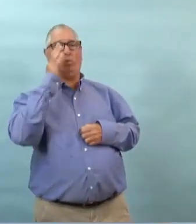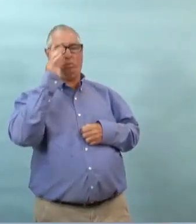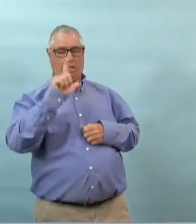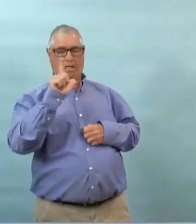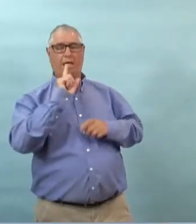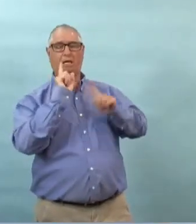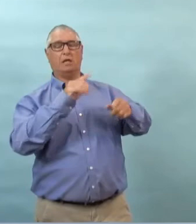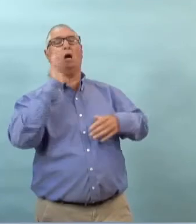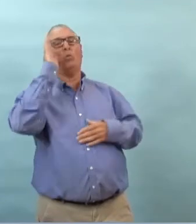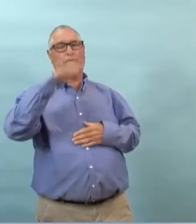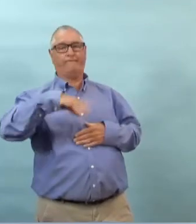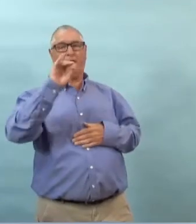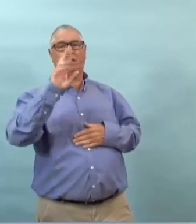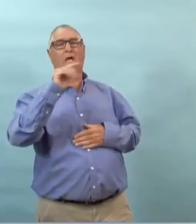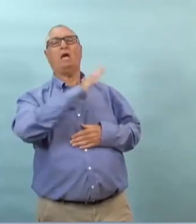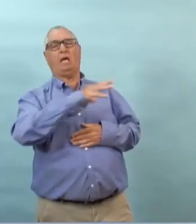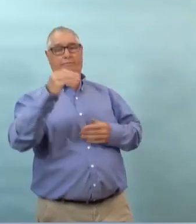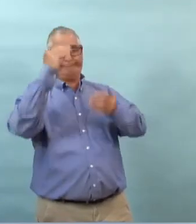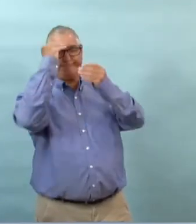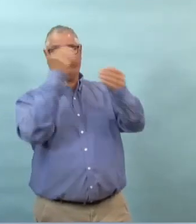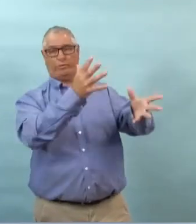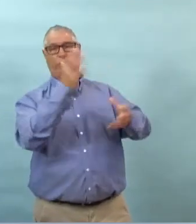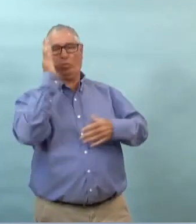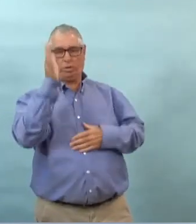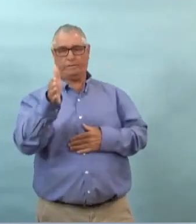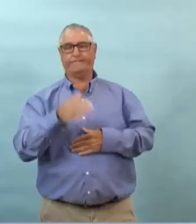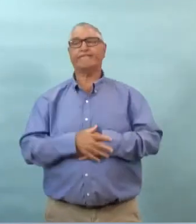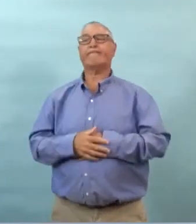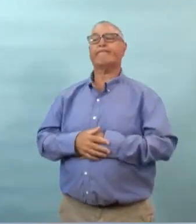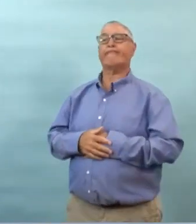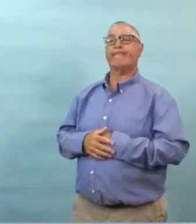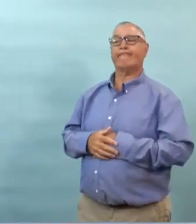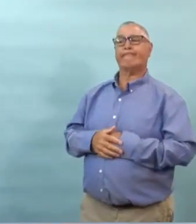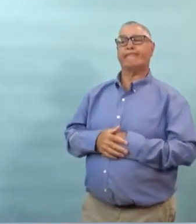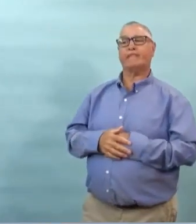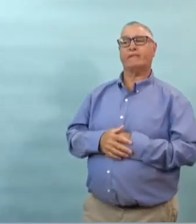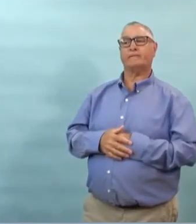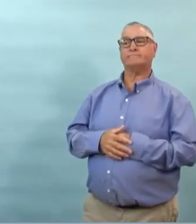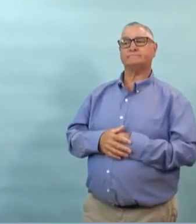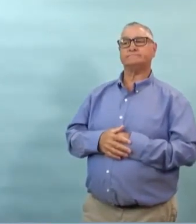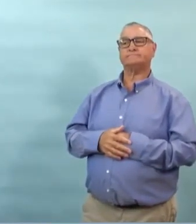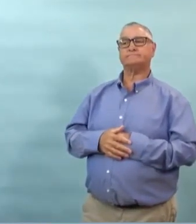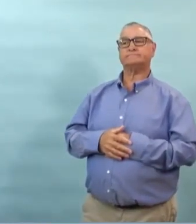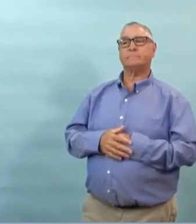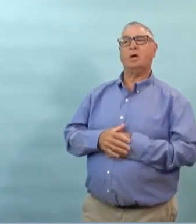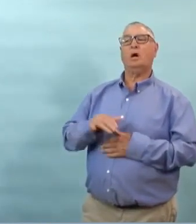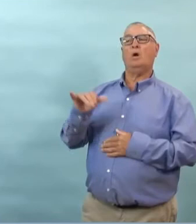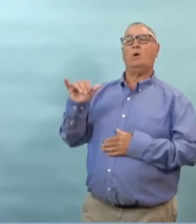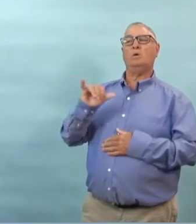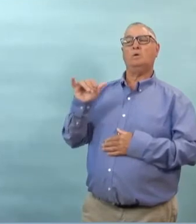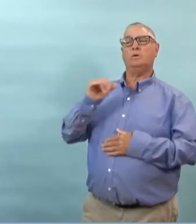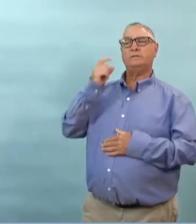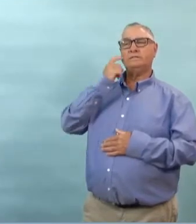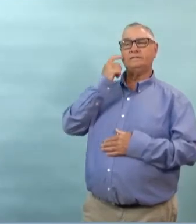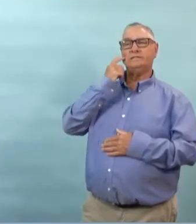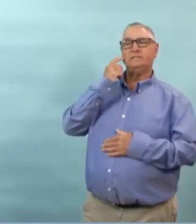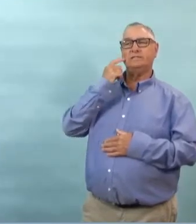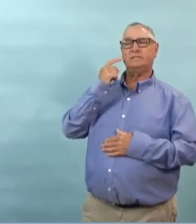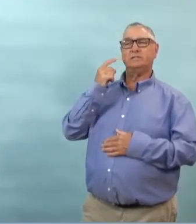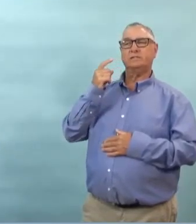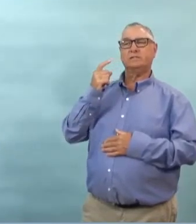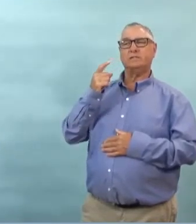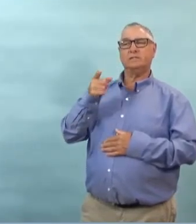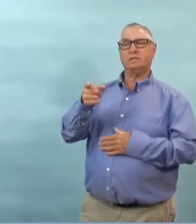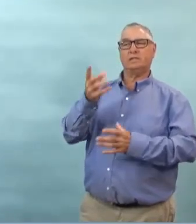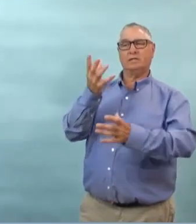maladie sous-jacente oui ça aussi je peux trouver ce renseignement pour vous alors on se